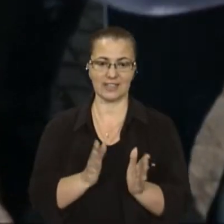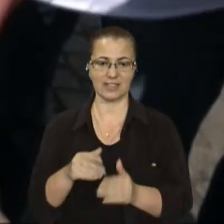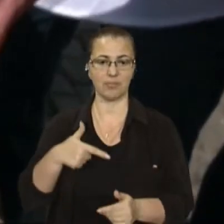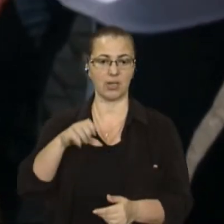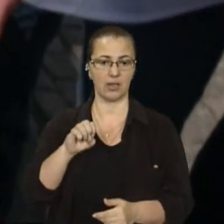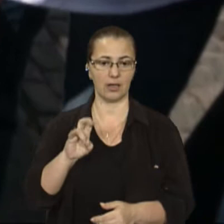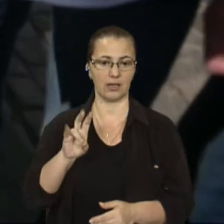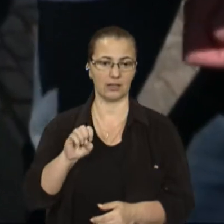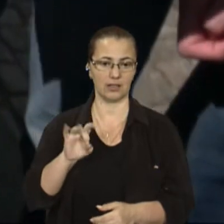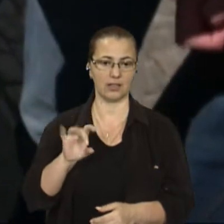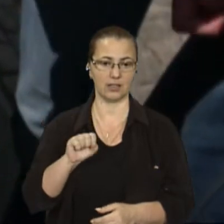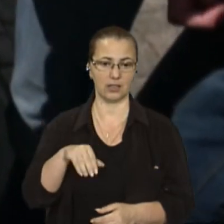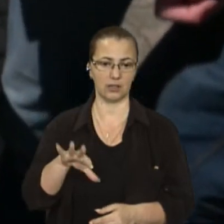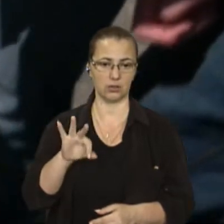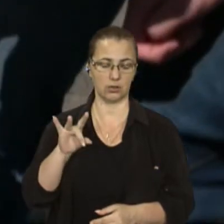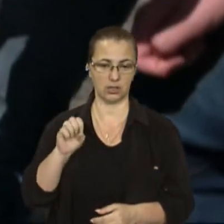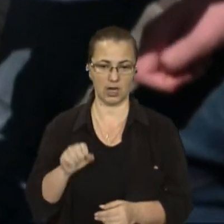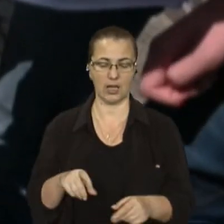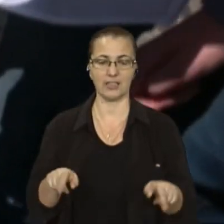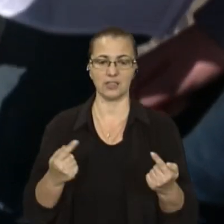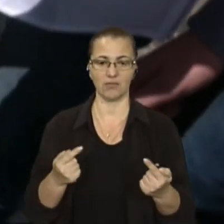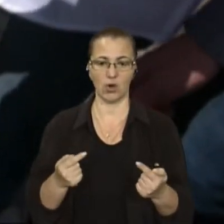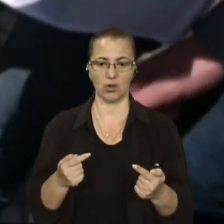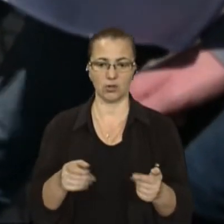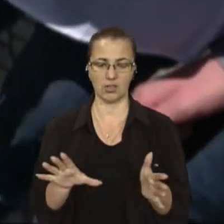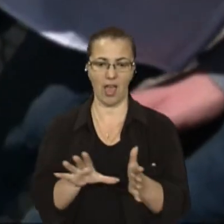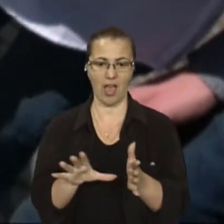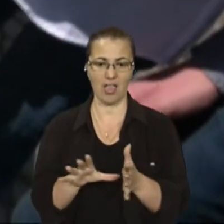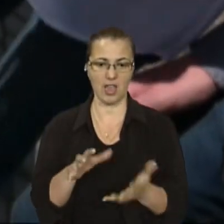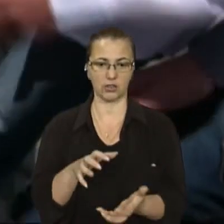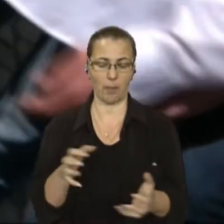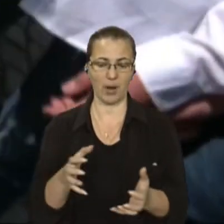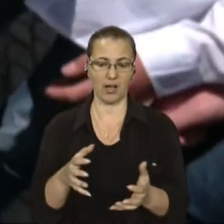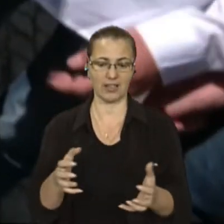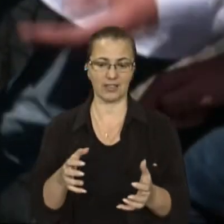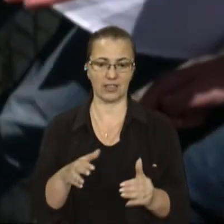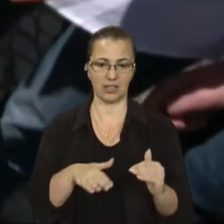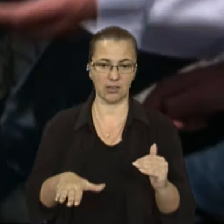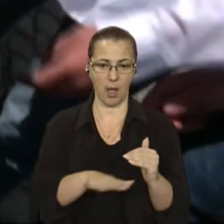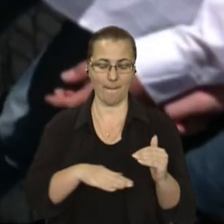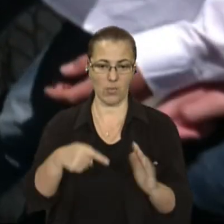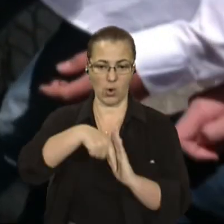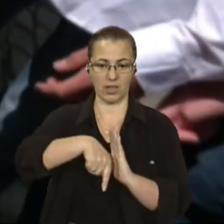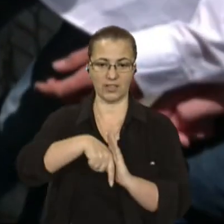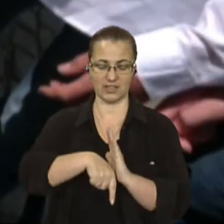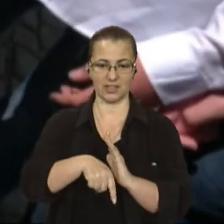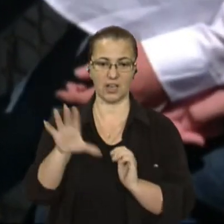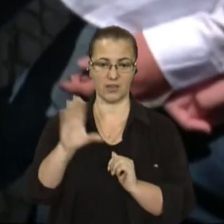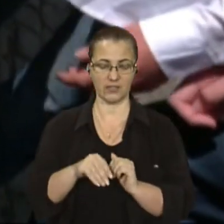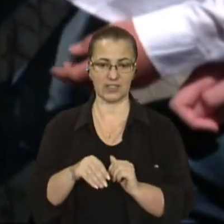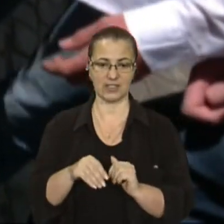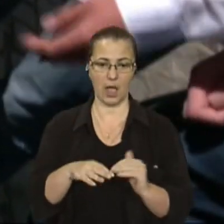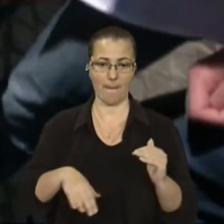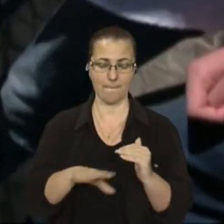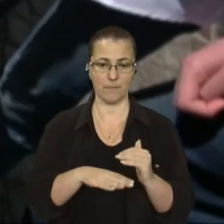Генератор створює електромагнітне поле в катушці, і в це електромагнітне поле